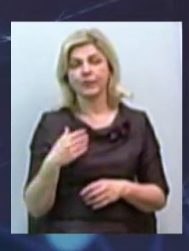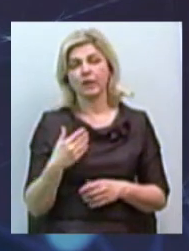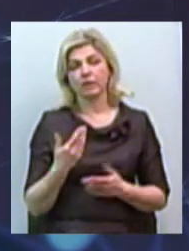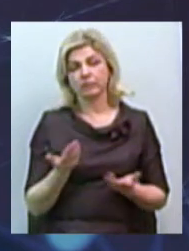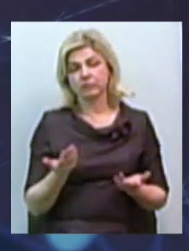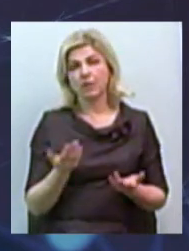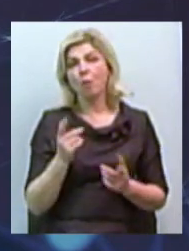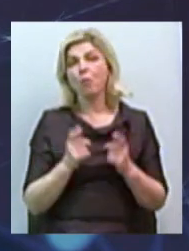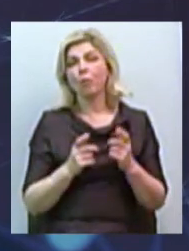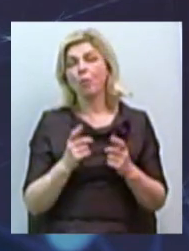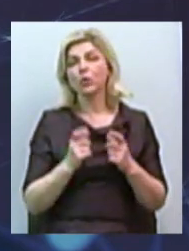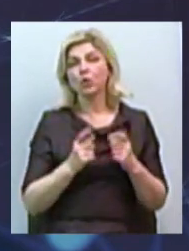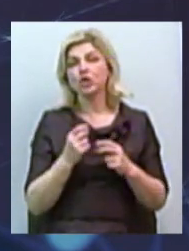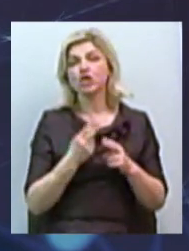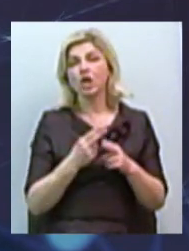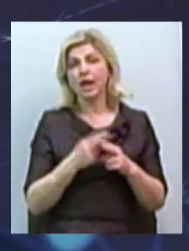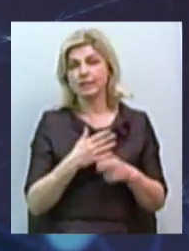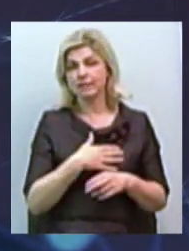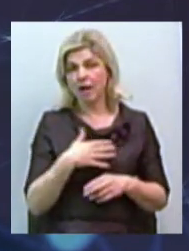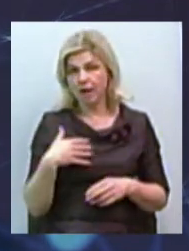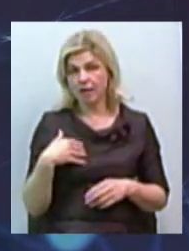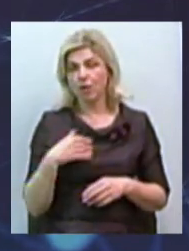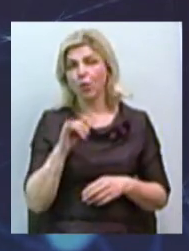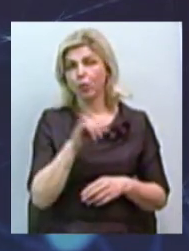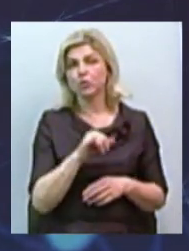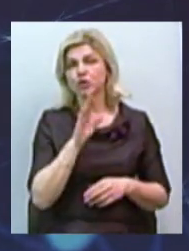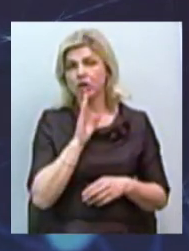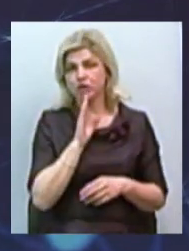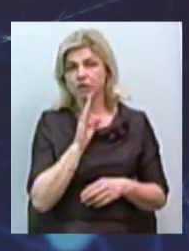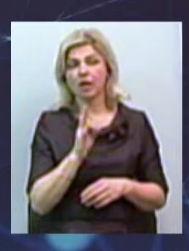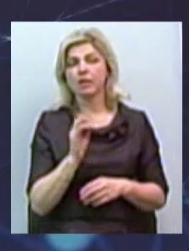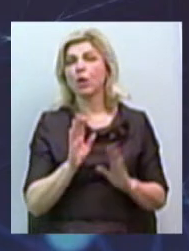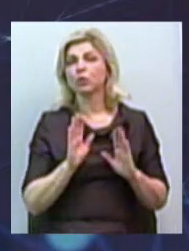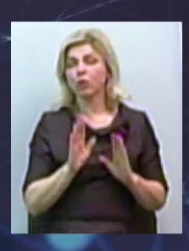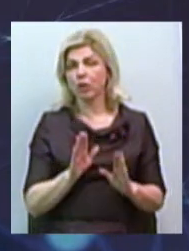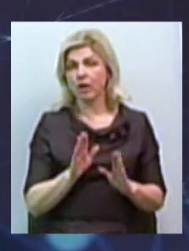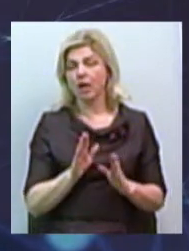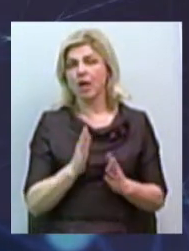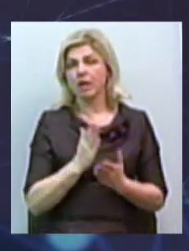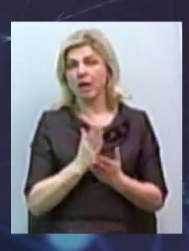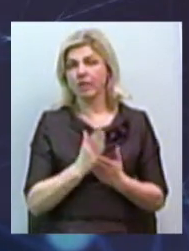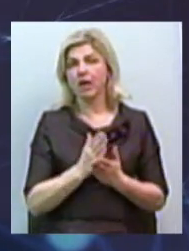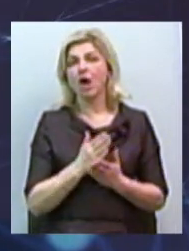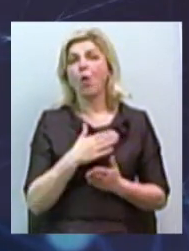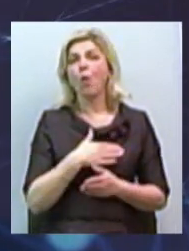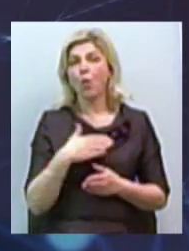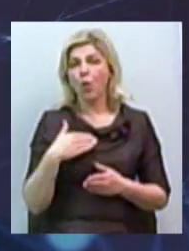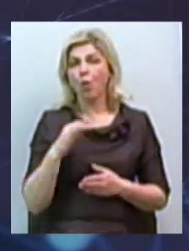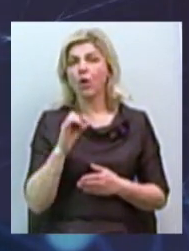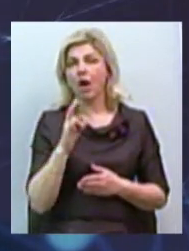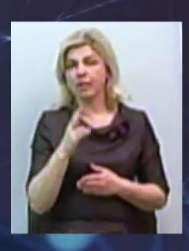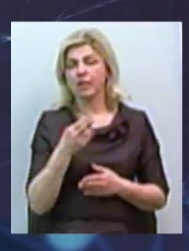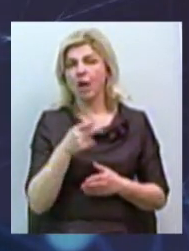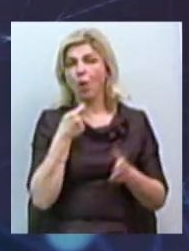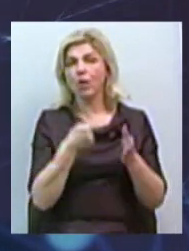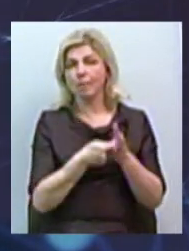молочна жиліза в жінці не тільки є органом для кормління діагності, вона є